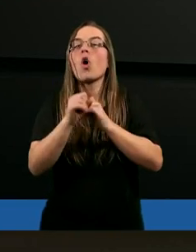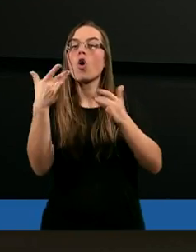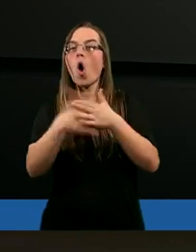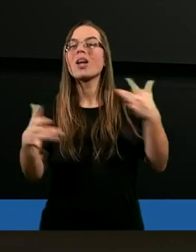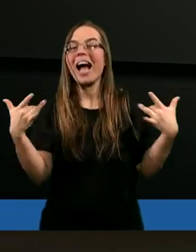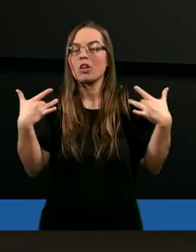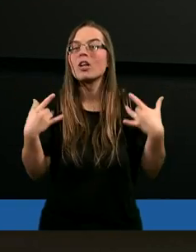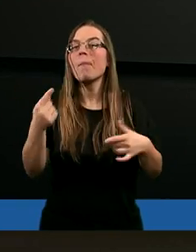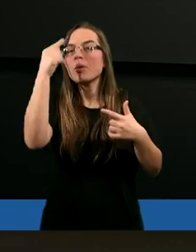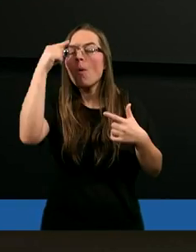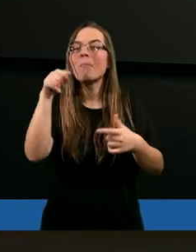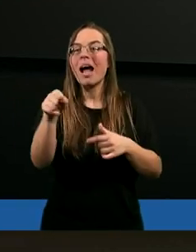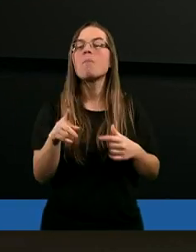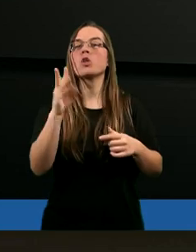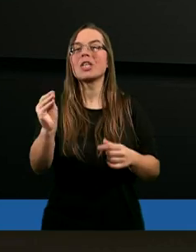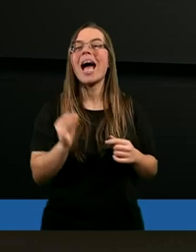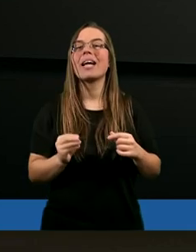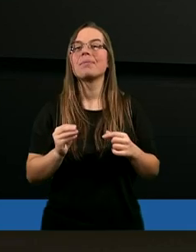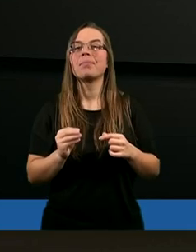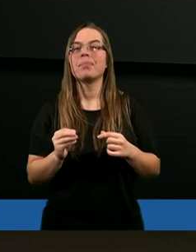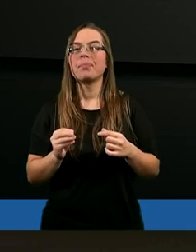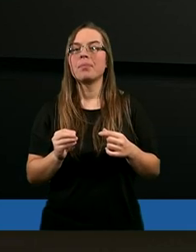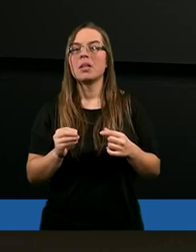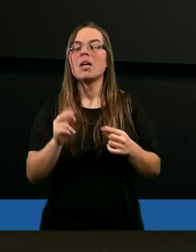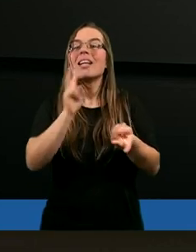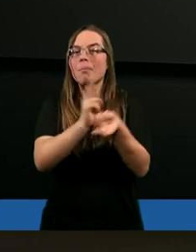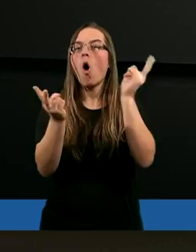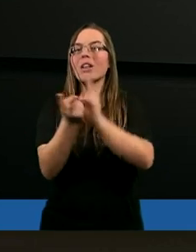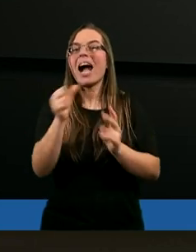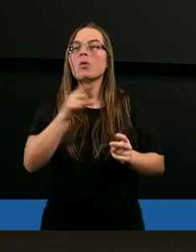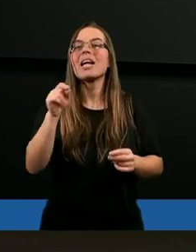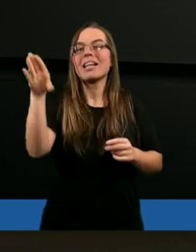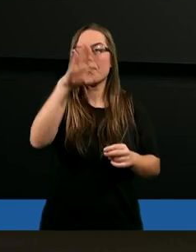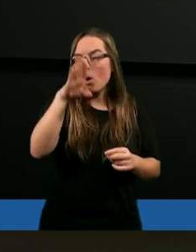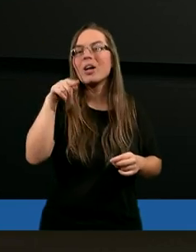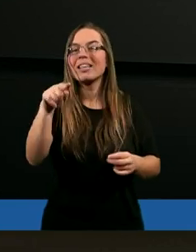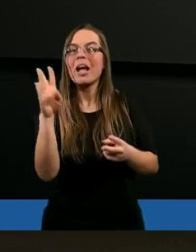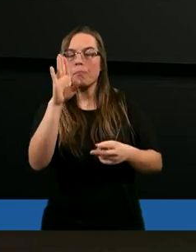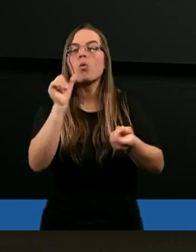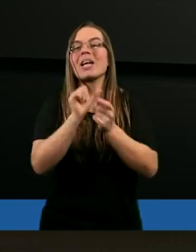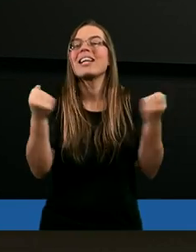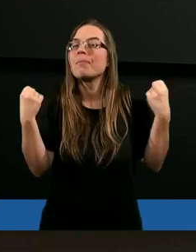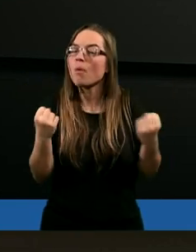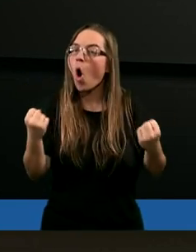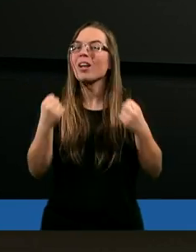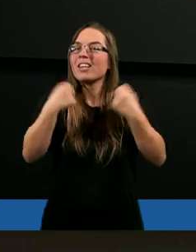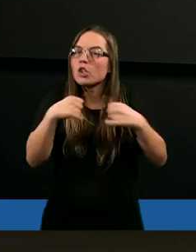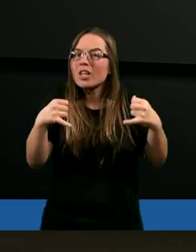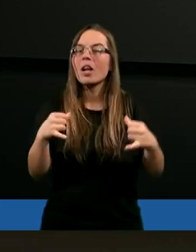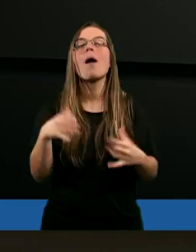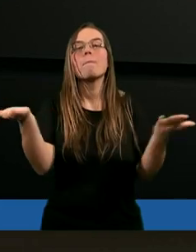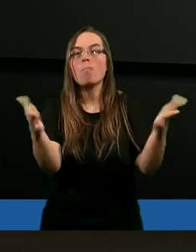życia i to mu przypominało, że spotkał się z Bogiem i ten Bóg jest mocny, silny, on